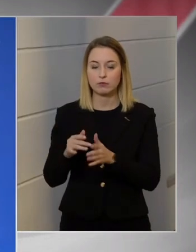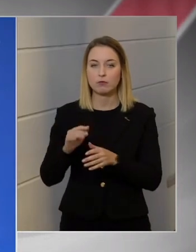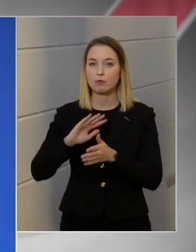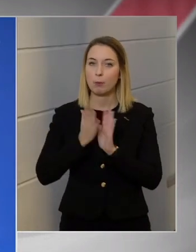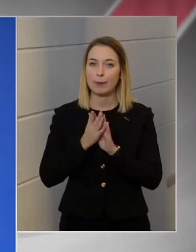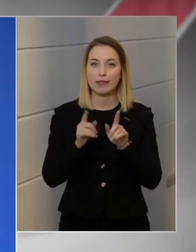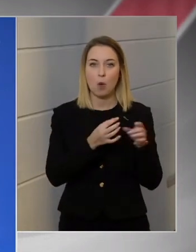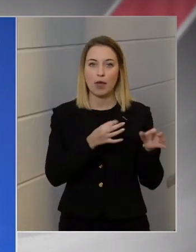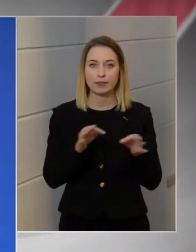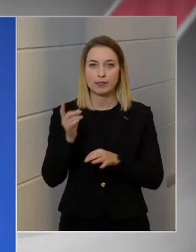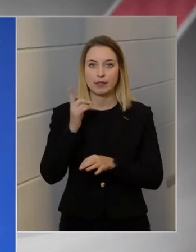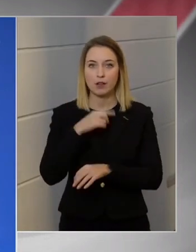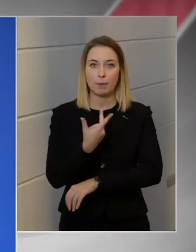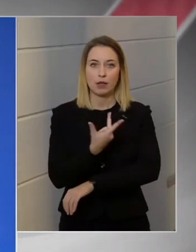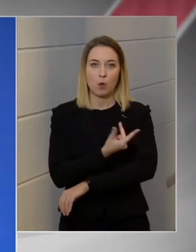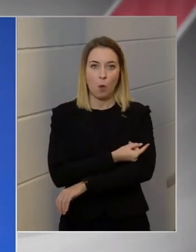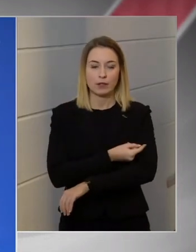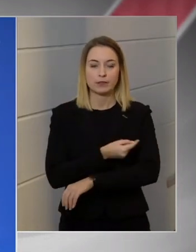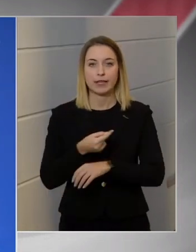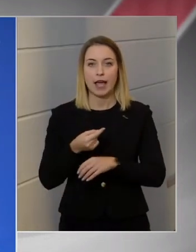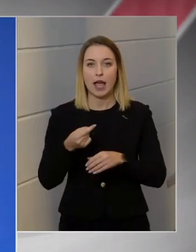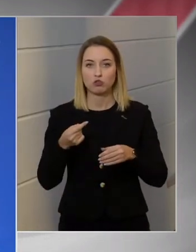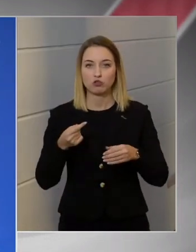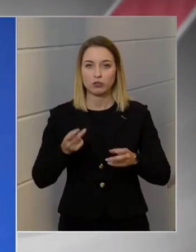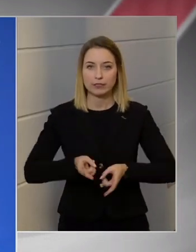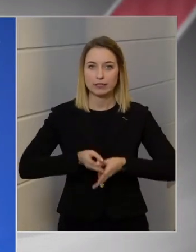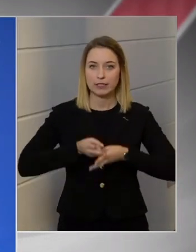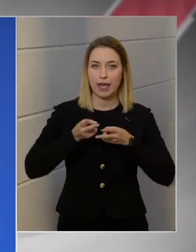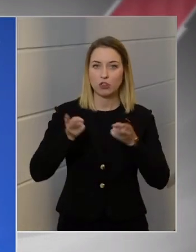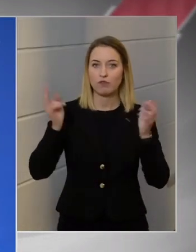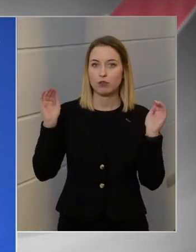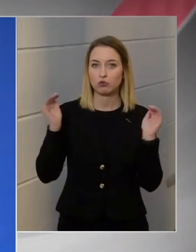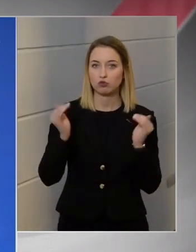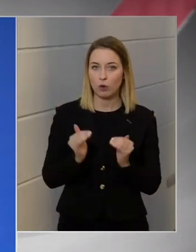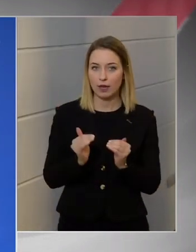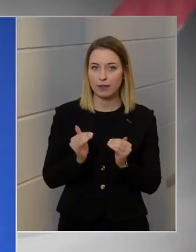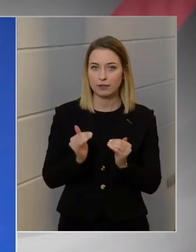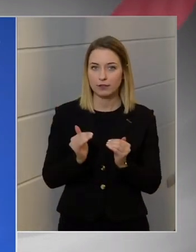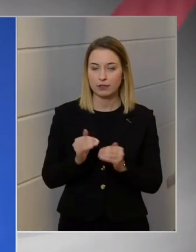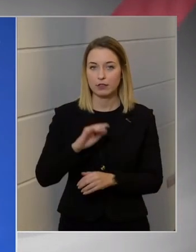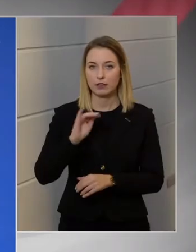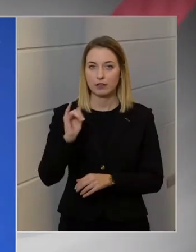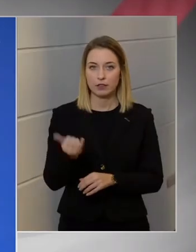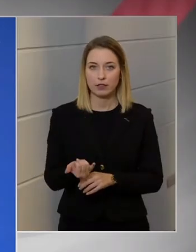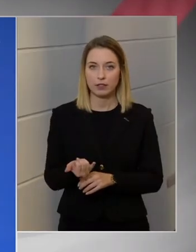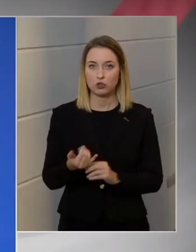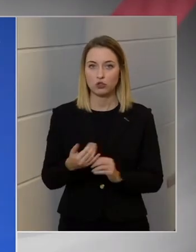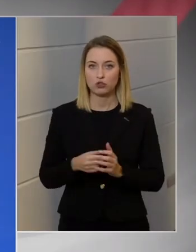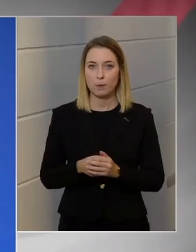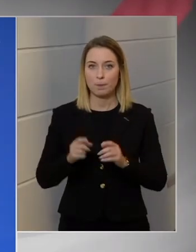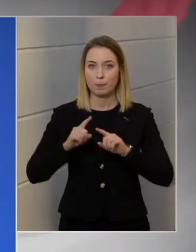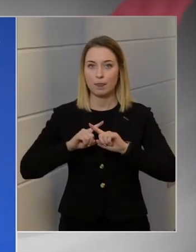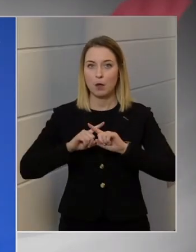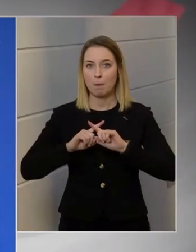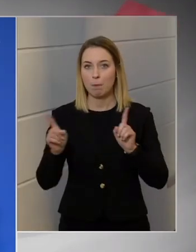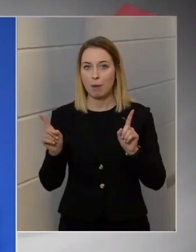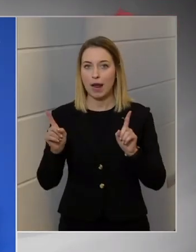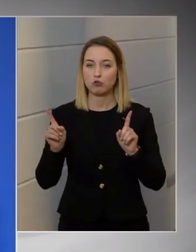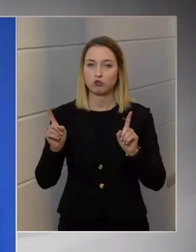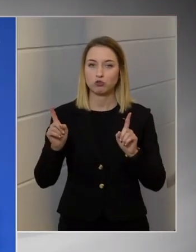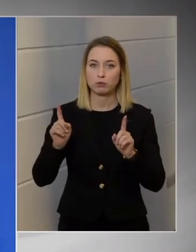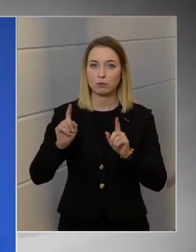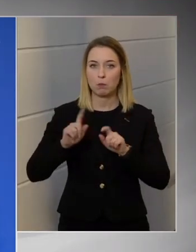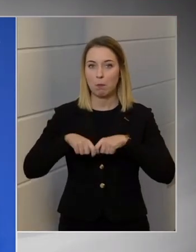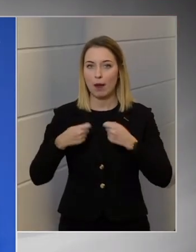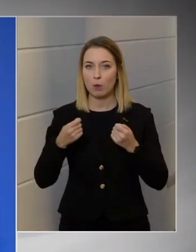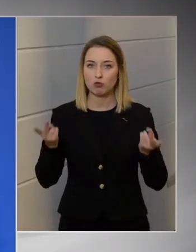intézkedés, ami az oltás iránti kedvet csökkenti, és más alternatív megoldásokat